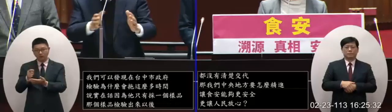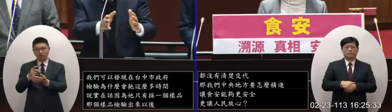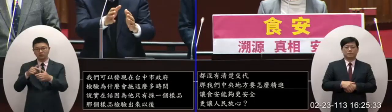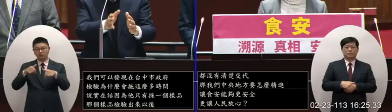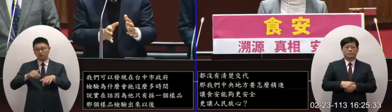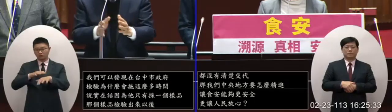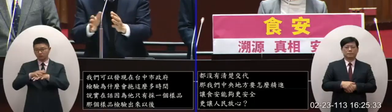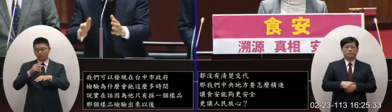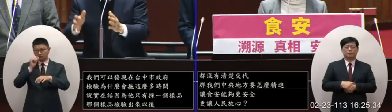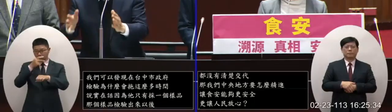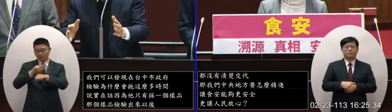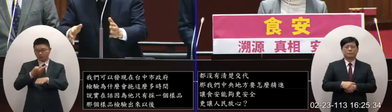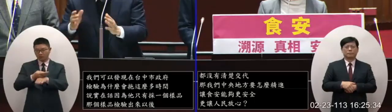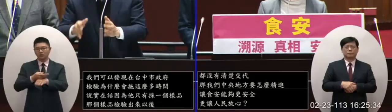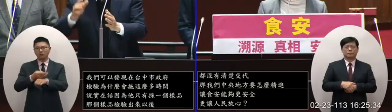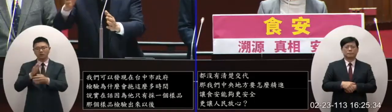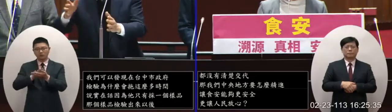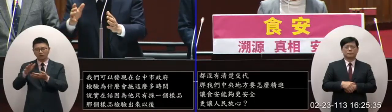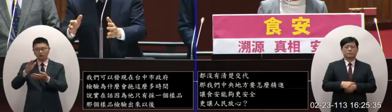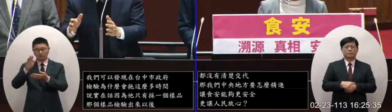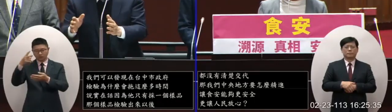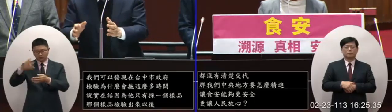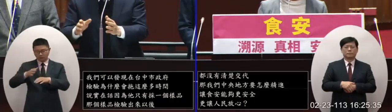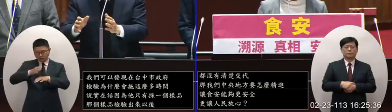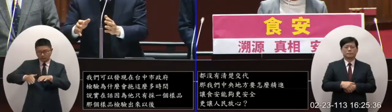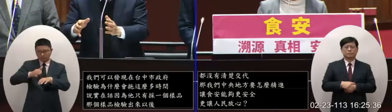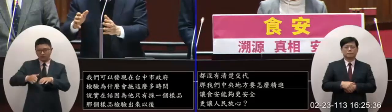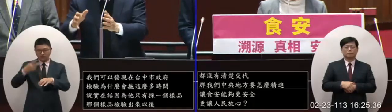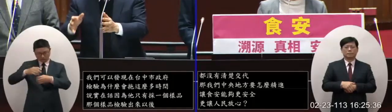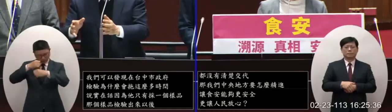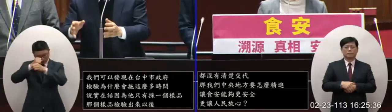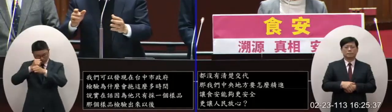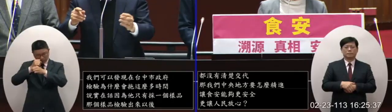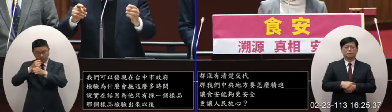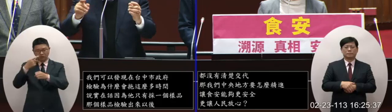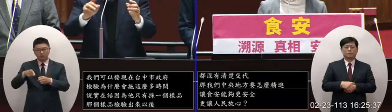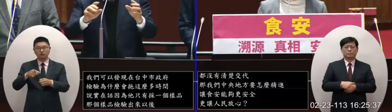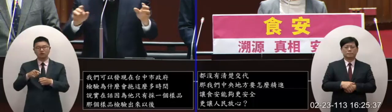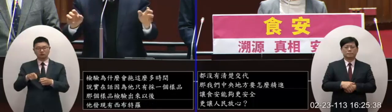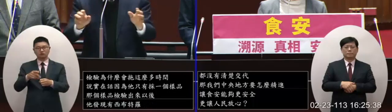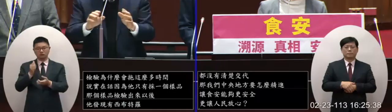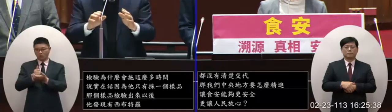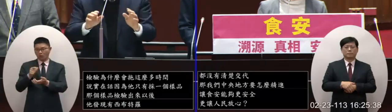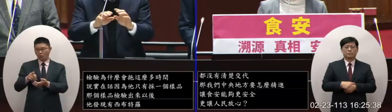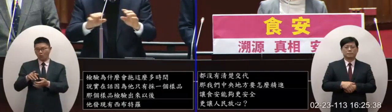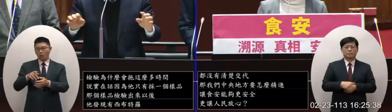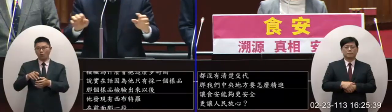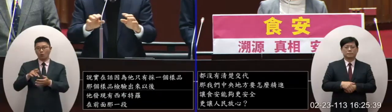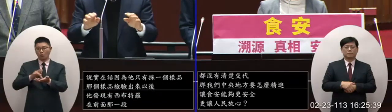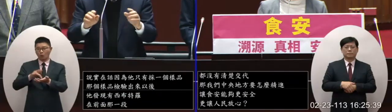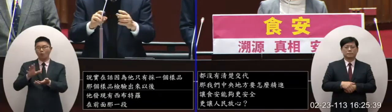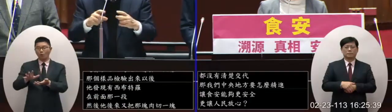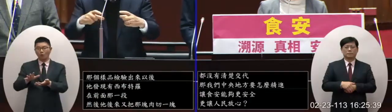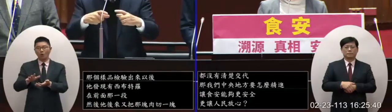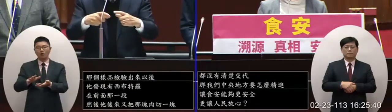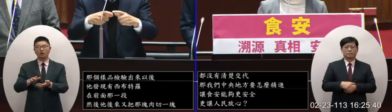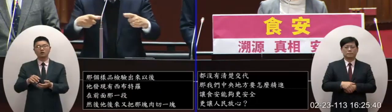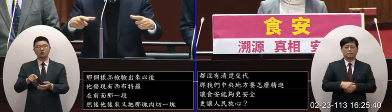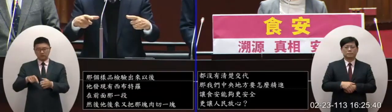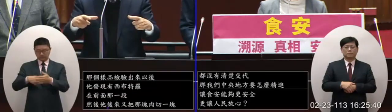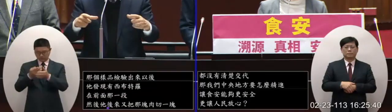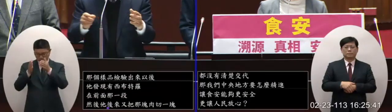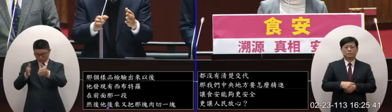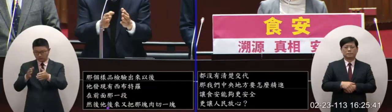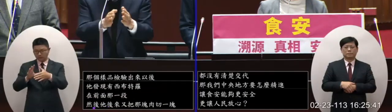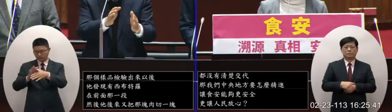來又把那一塊肉再切一塊然後再來做然後呢又發現那實際上來來去去都是只